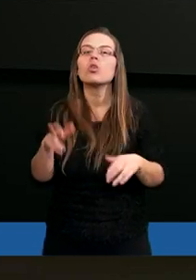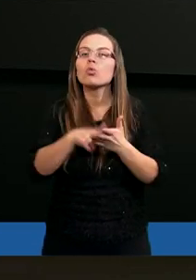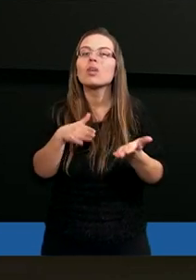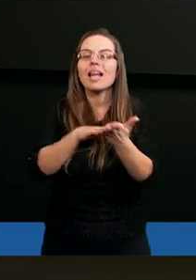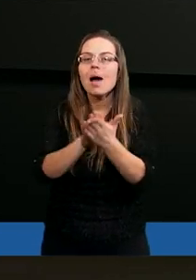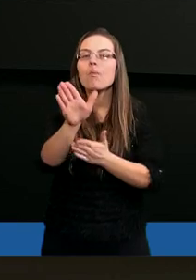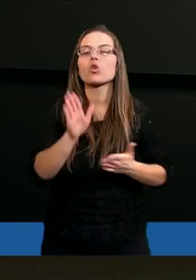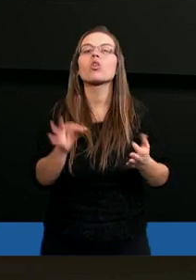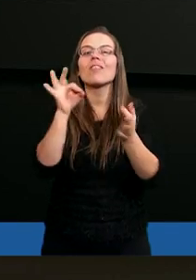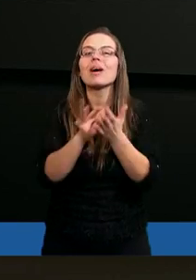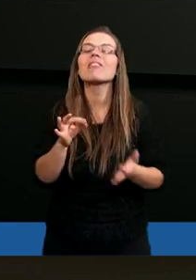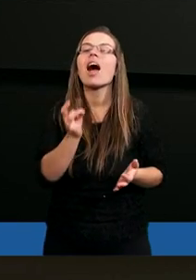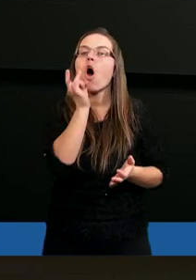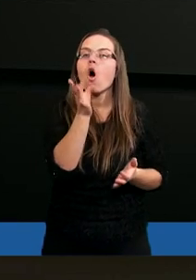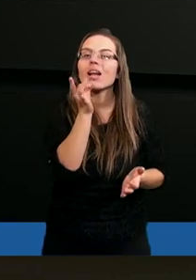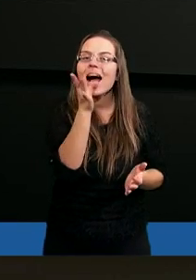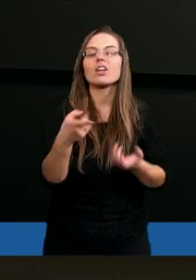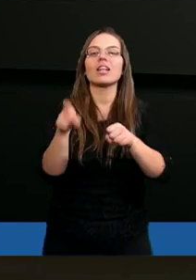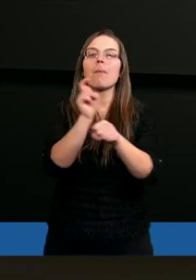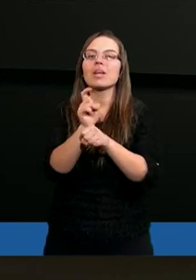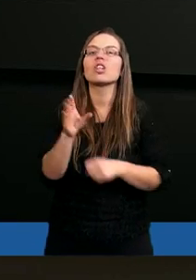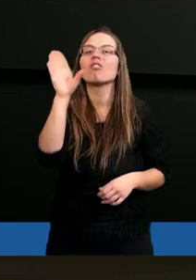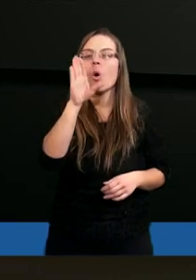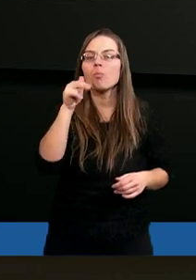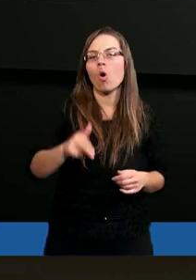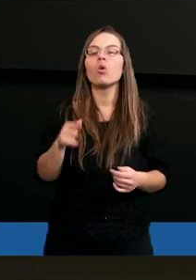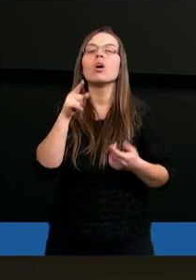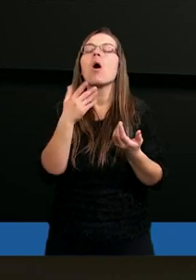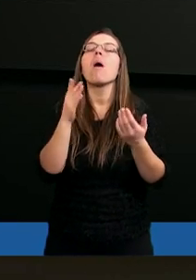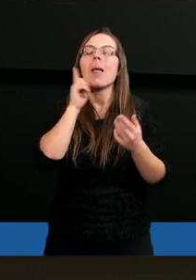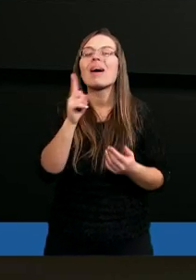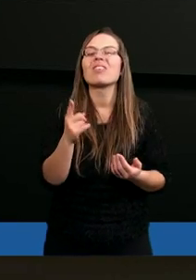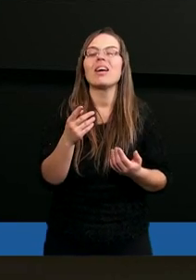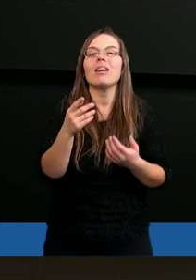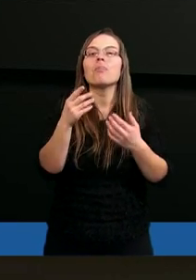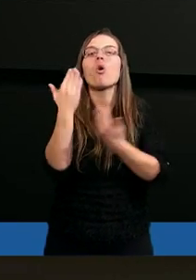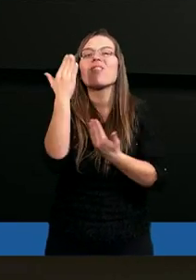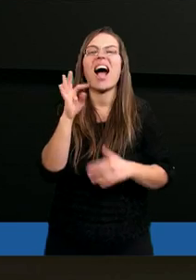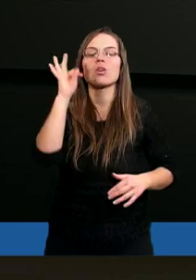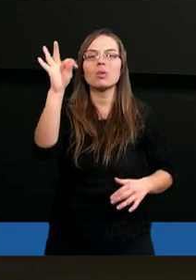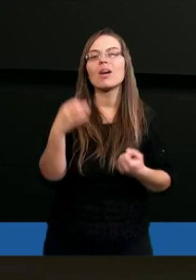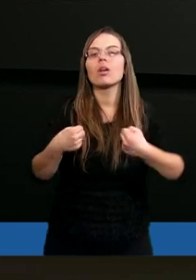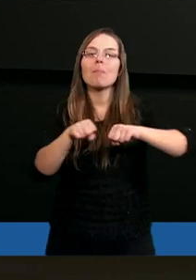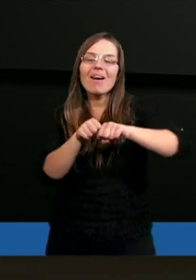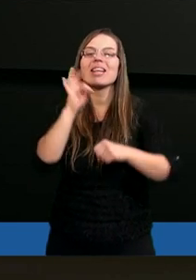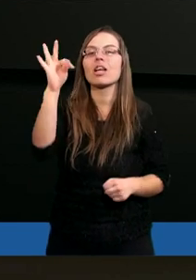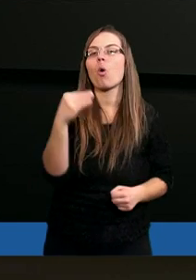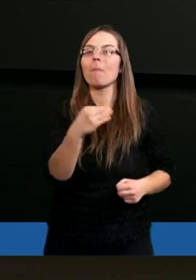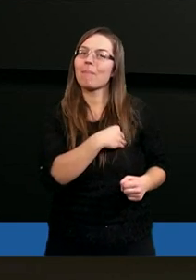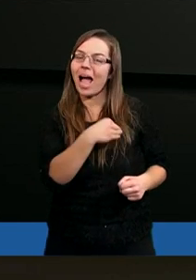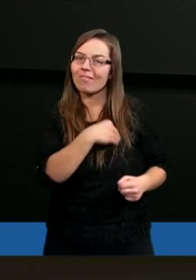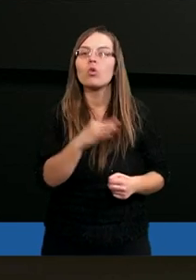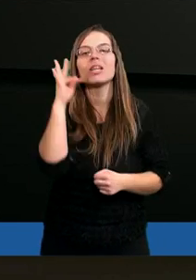naprawdę zapoczątkował pewne oskarżenia przeciwko Panu Bogu. Tak naprawdę podważył Jego sprawiedliwość, Jego